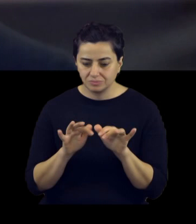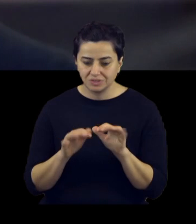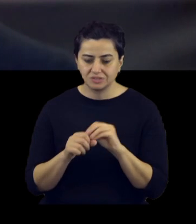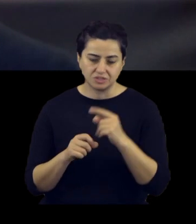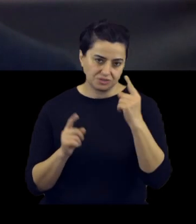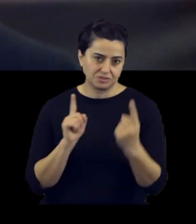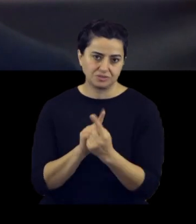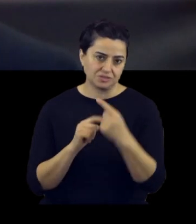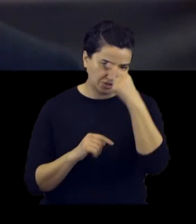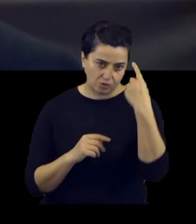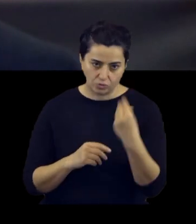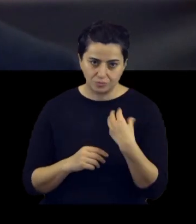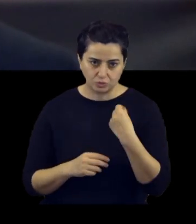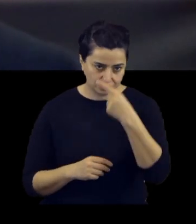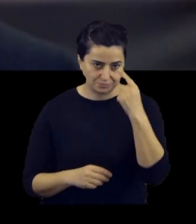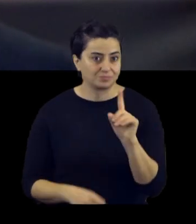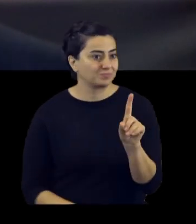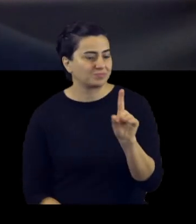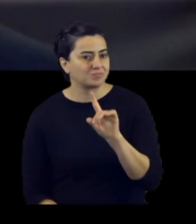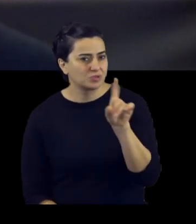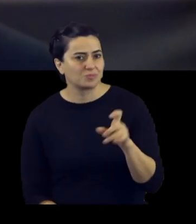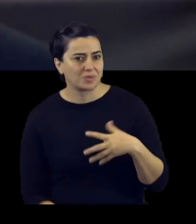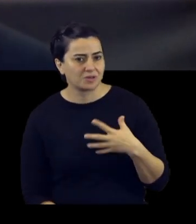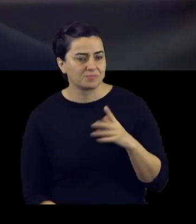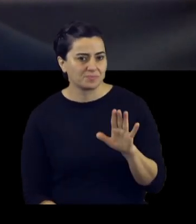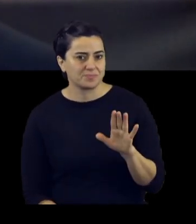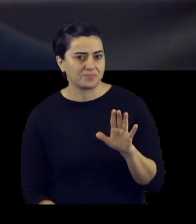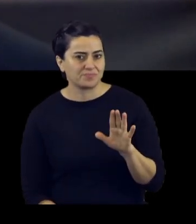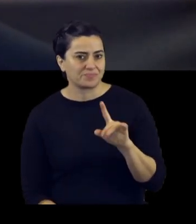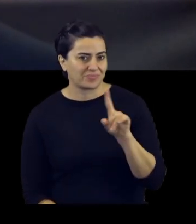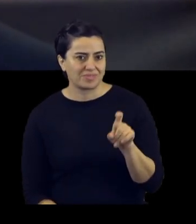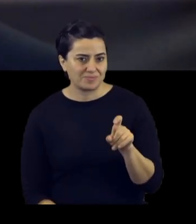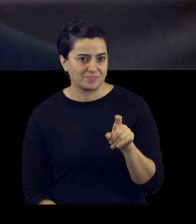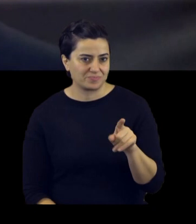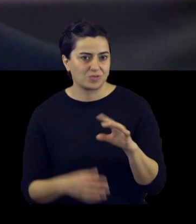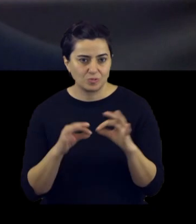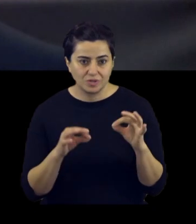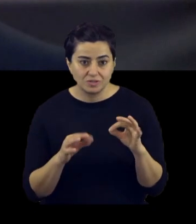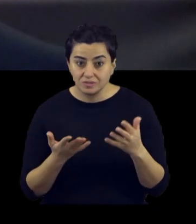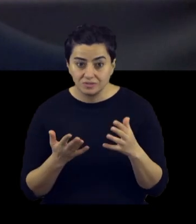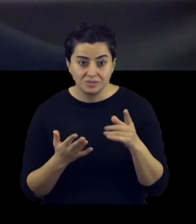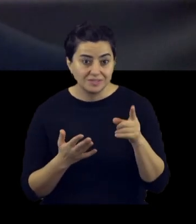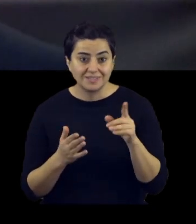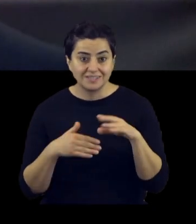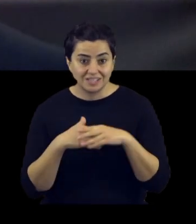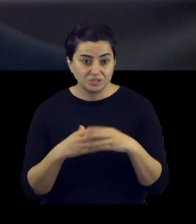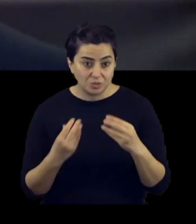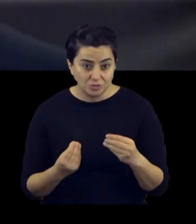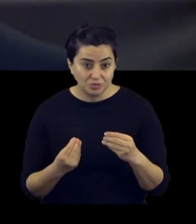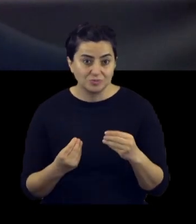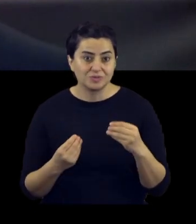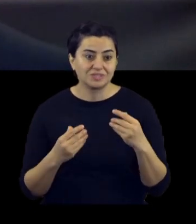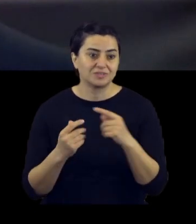biraz şanslıyım. Peki dur bir şey soracağım. Hep merak ettiğim konulardır bu cümleyi duyduğumda. Tanıştım diyorsun.